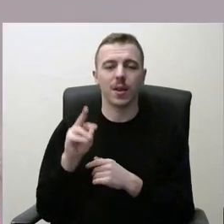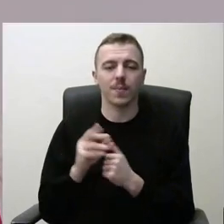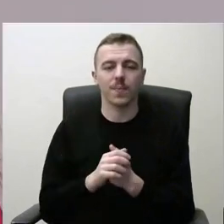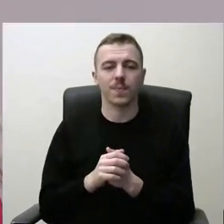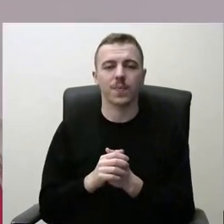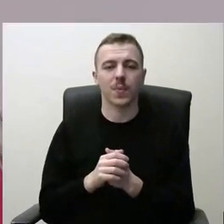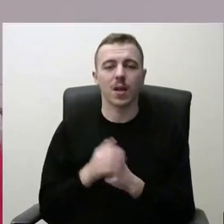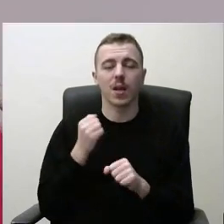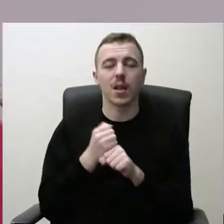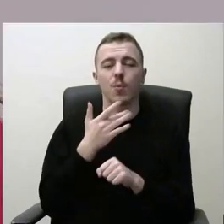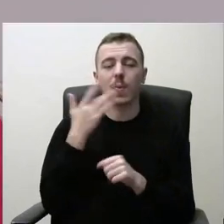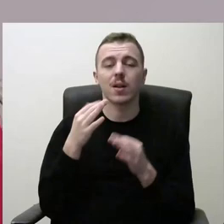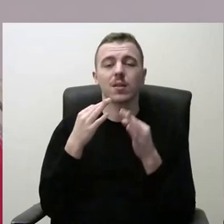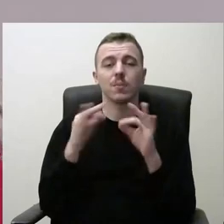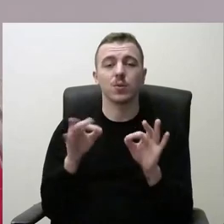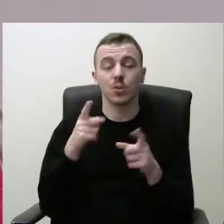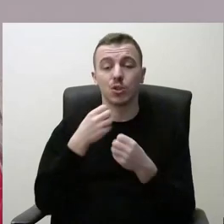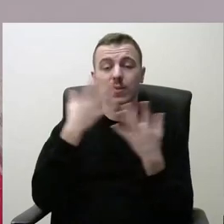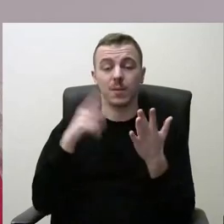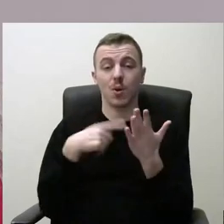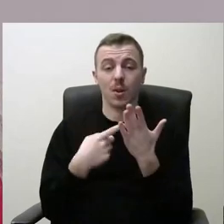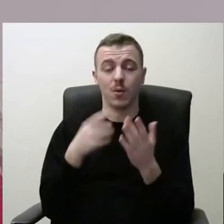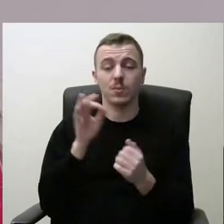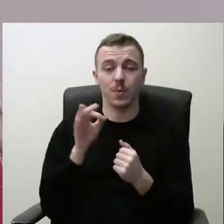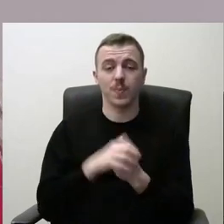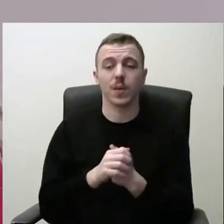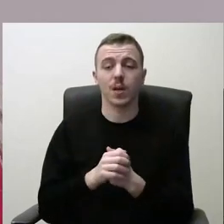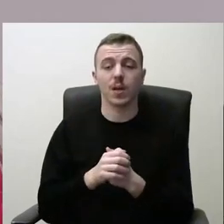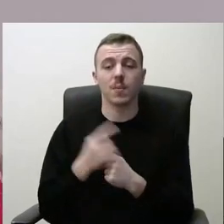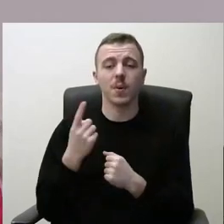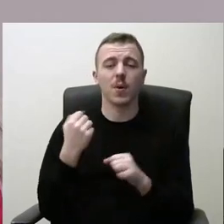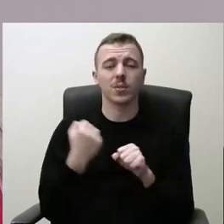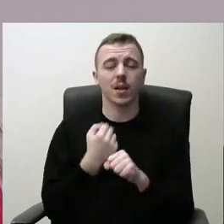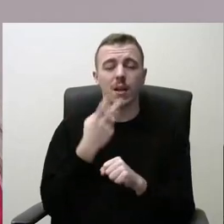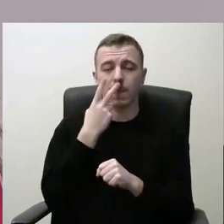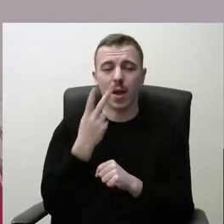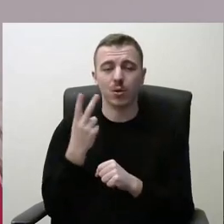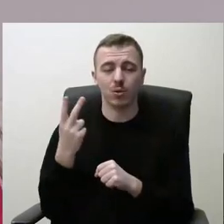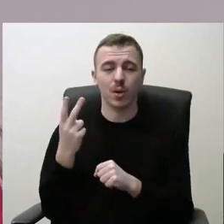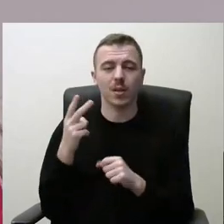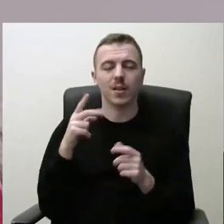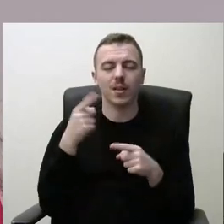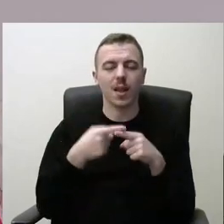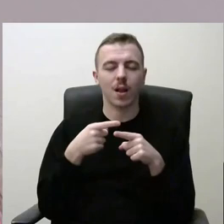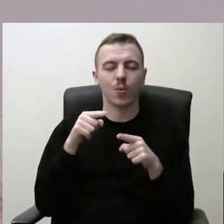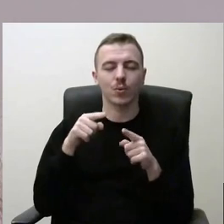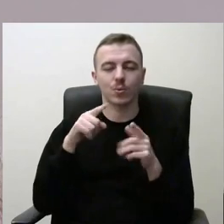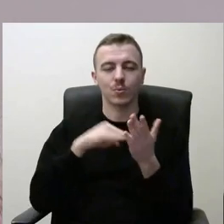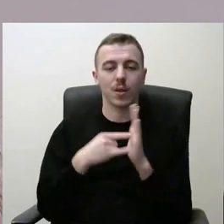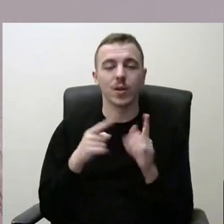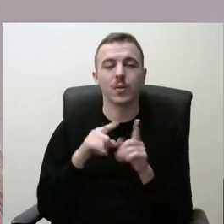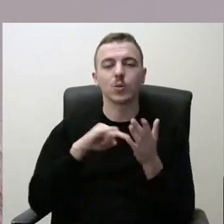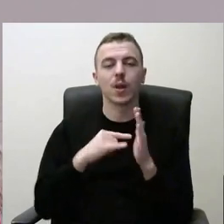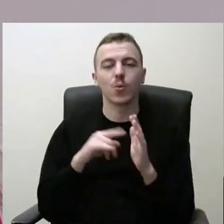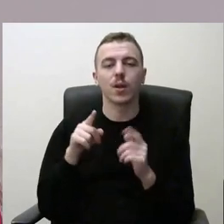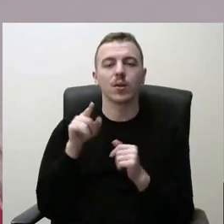Darbo partijos siūlymas šio švietimo klausimu, tai pirmiausiai būtų tai, kad reikia peržiūrėti detaliuosius planus ir numatyti, kur